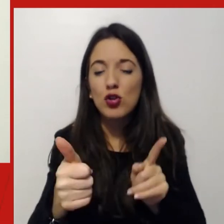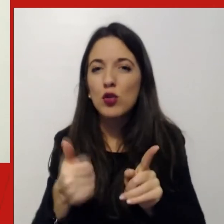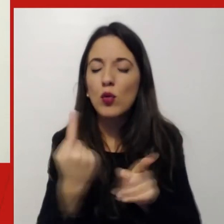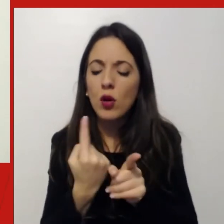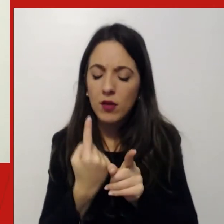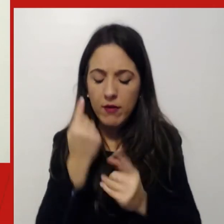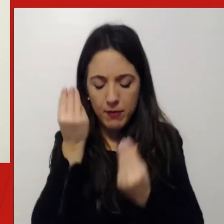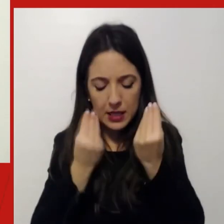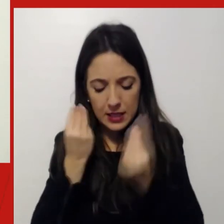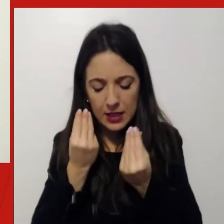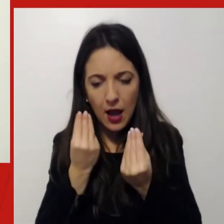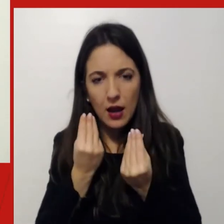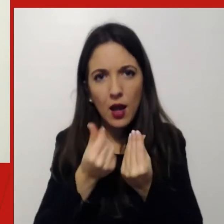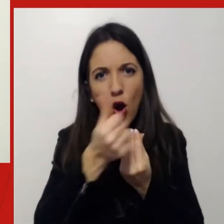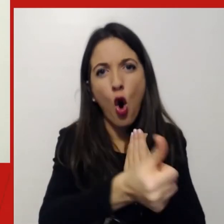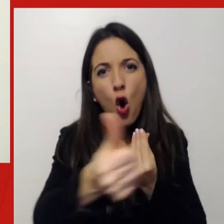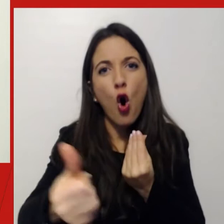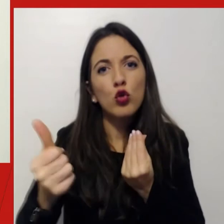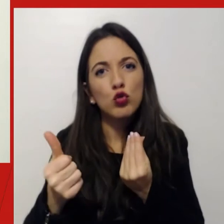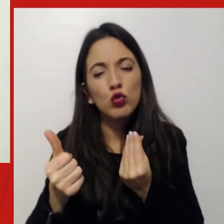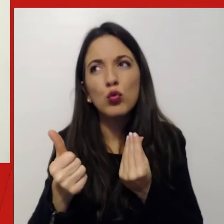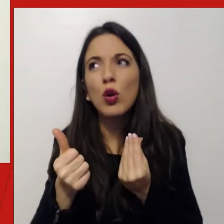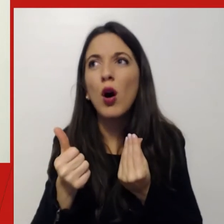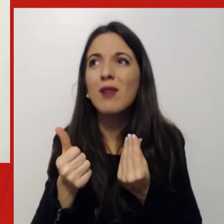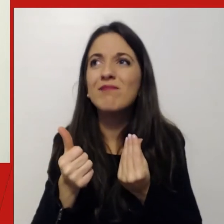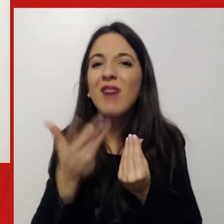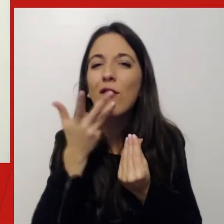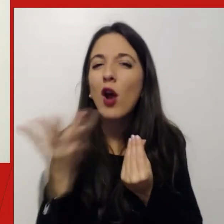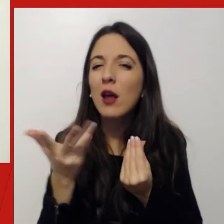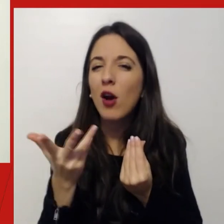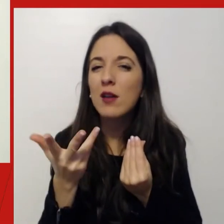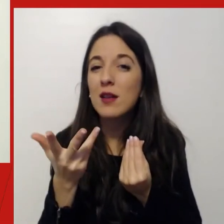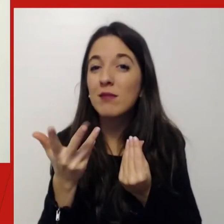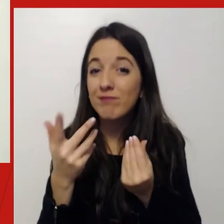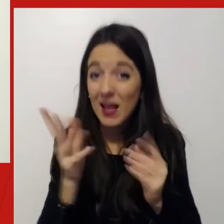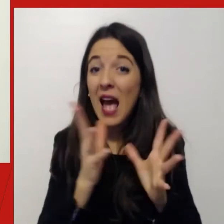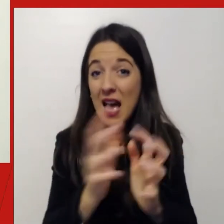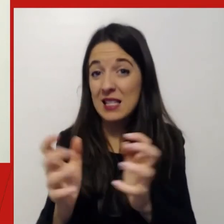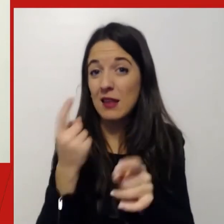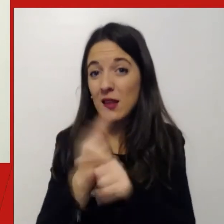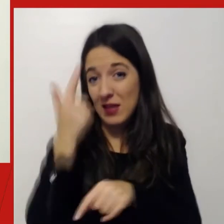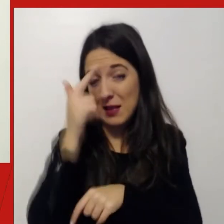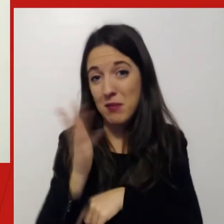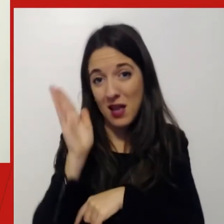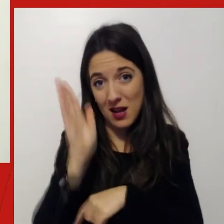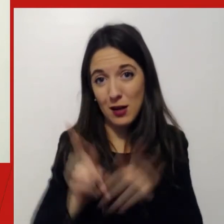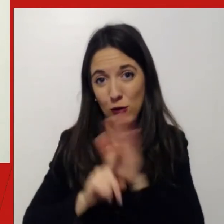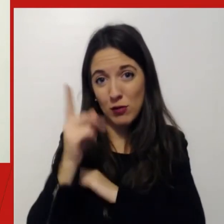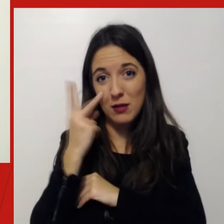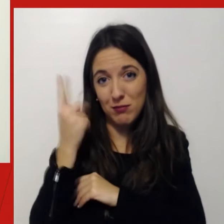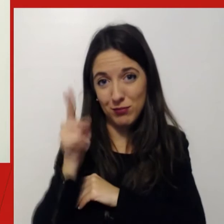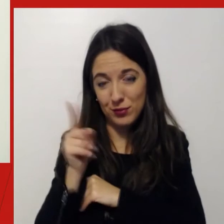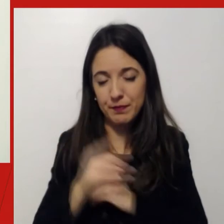aspirazioni dei lavoratori. E poi sapere che anche coloro che oggi sono stati